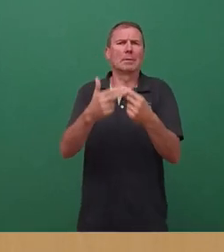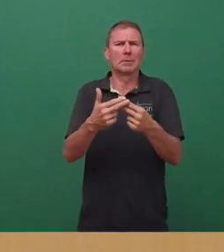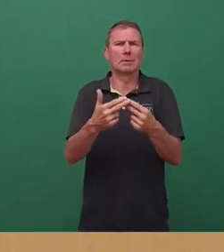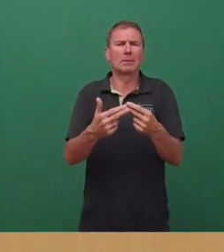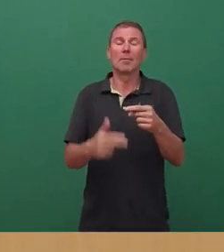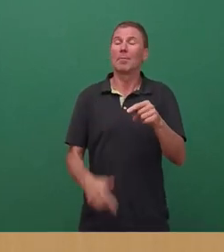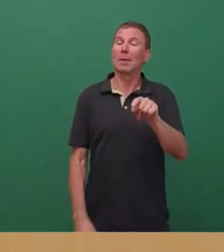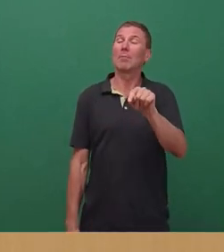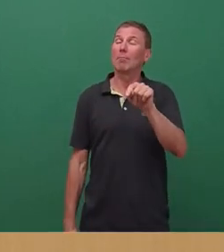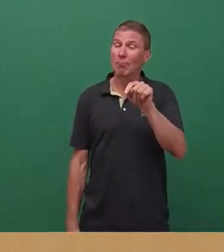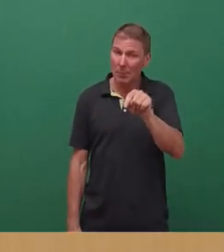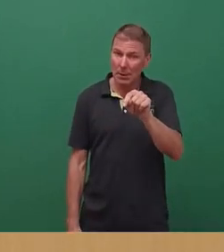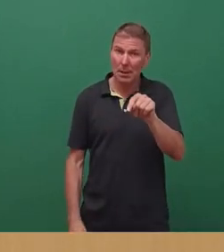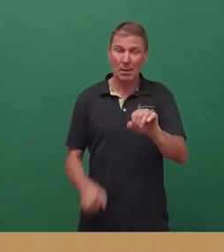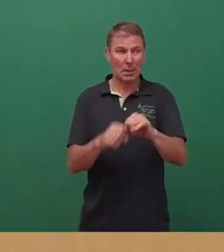es hier